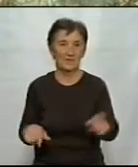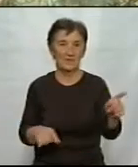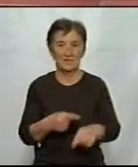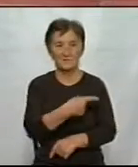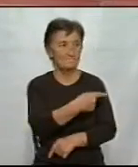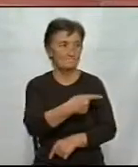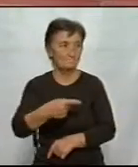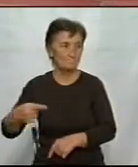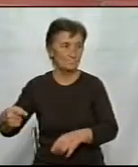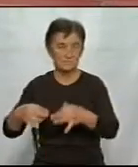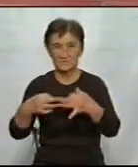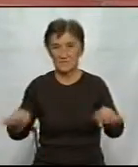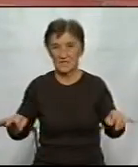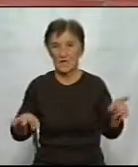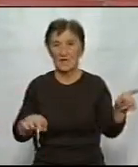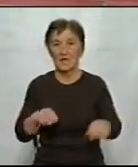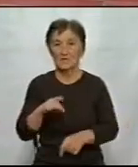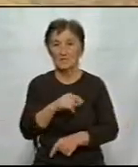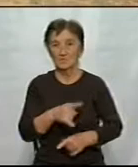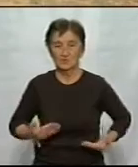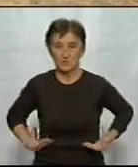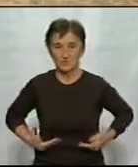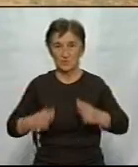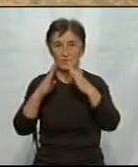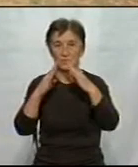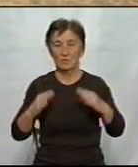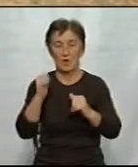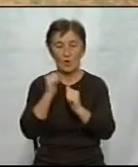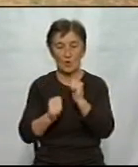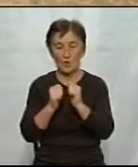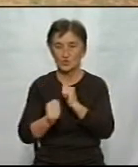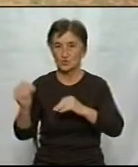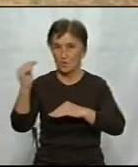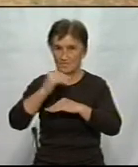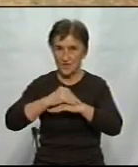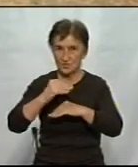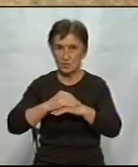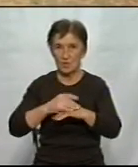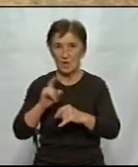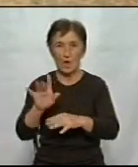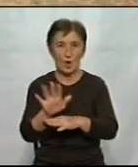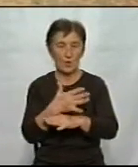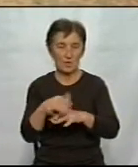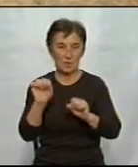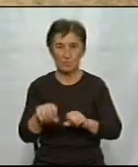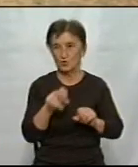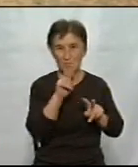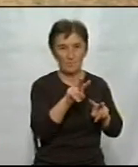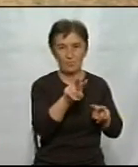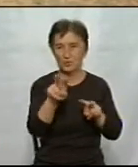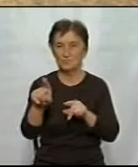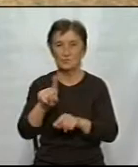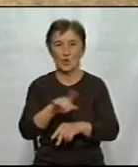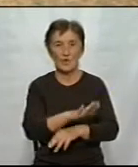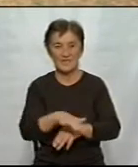відкриті. Кропивничанин Олег Тіпа живе у будинку поряд. Кожного вечора ми, гуляючи у дворі, можемо спостерігати, як діти